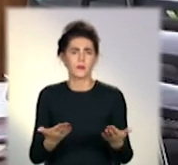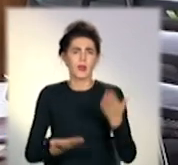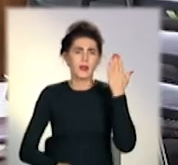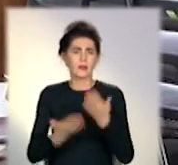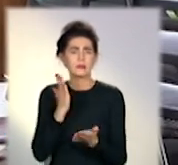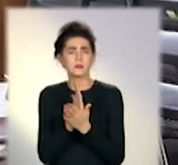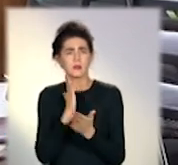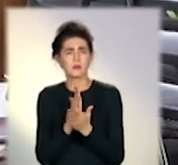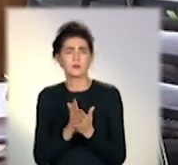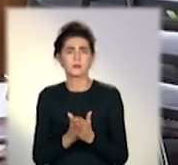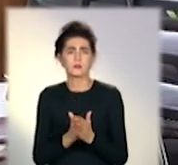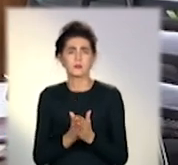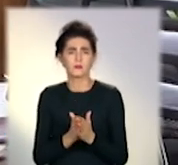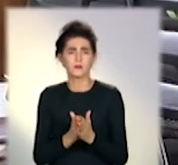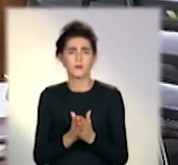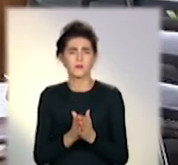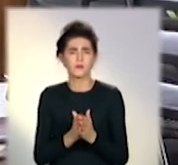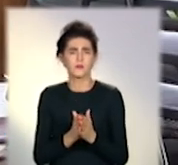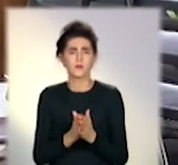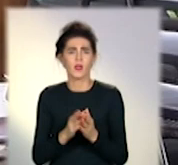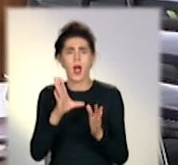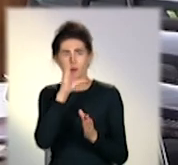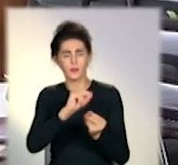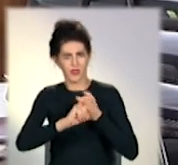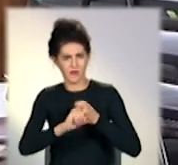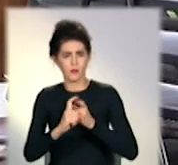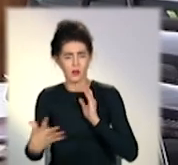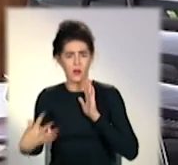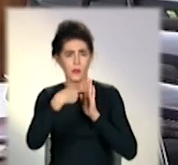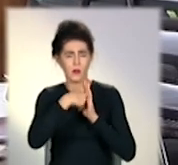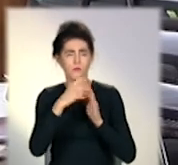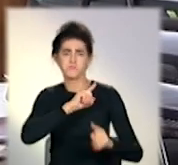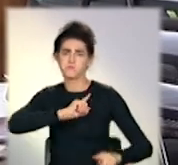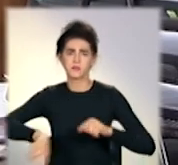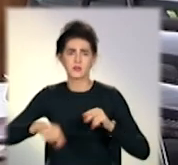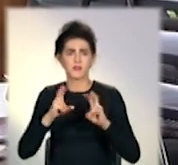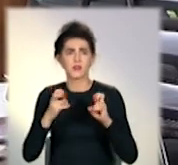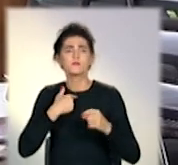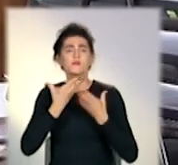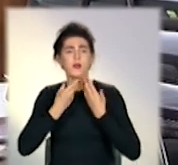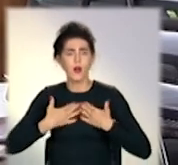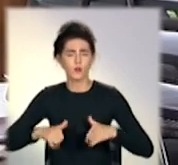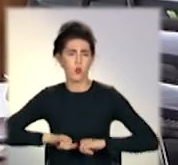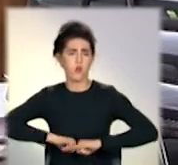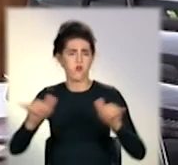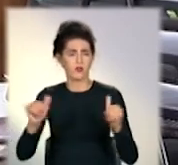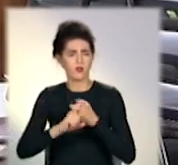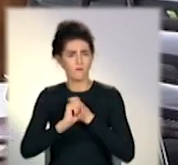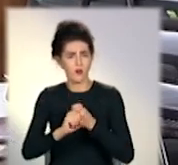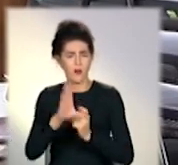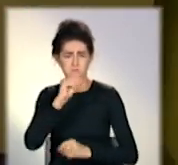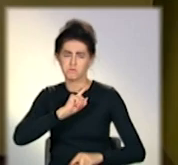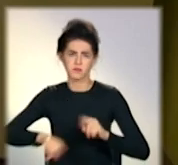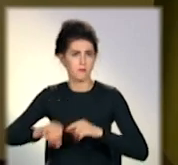вхідні ворота для інфекції, вірус дуже швидко проникає в ці слизисті, розмножається, і, відповідно, ми швидше